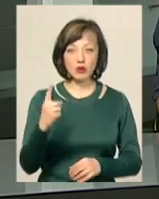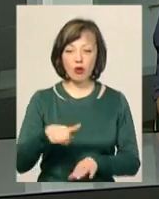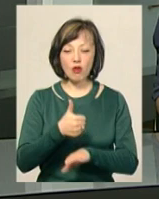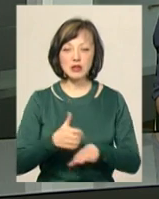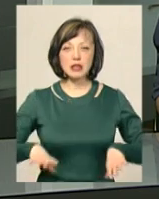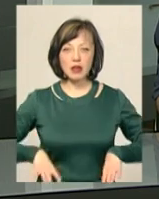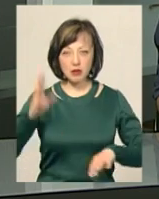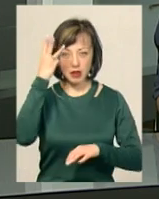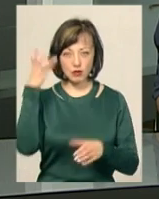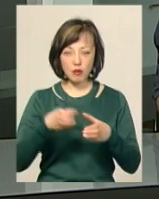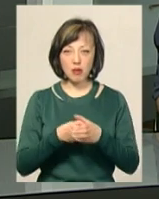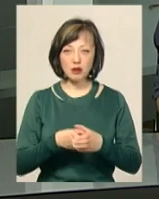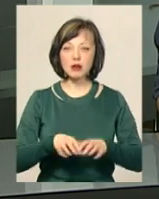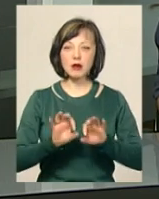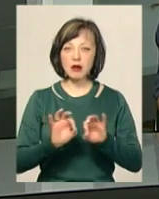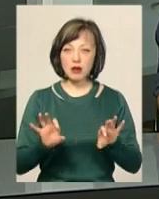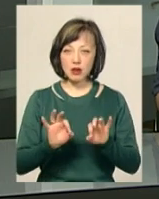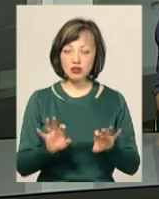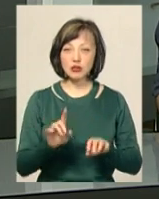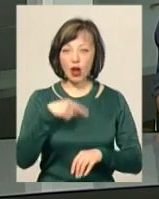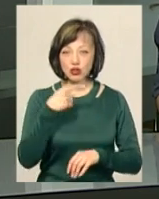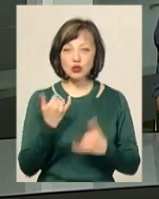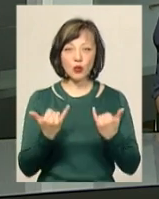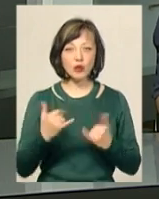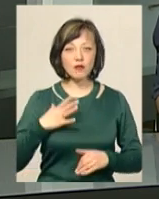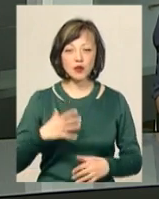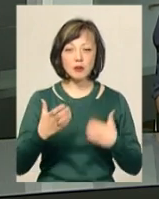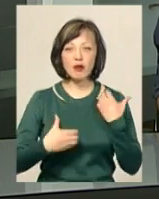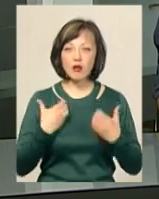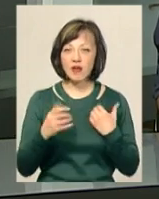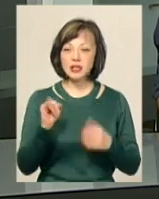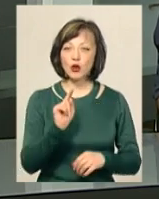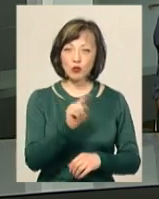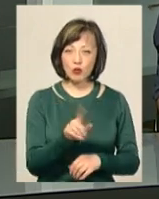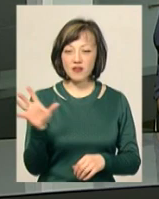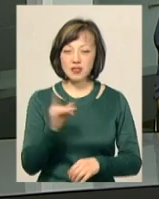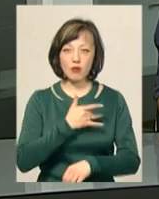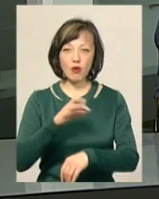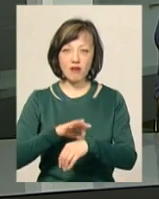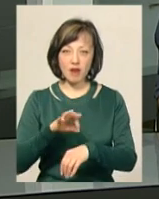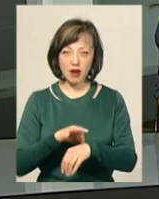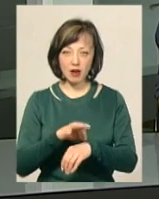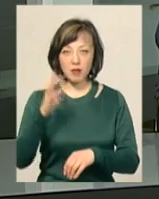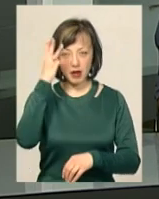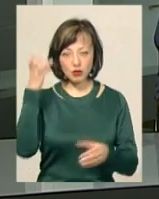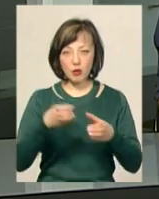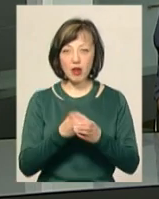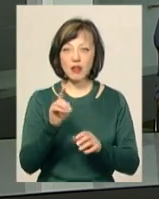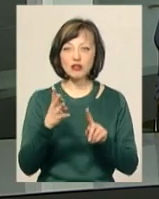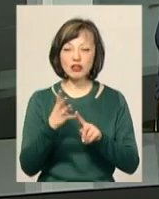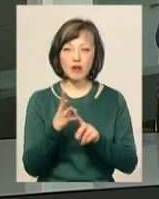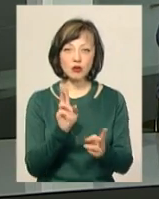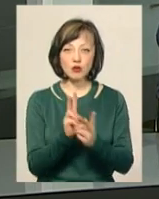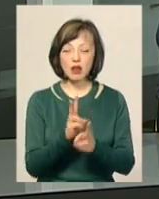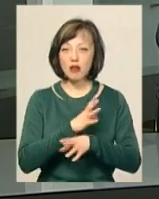Головний тренер хмельницької команди Роман Ковальчук каже, сьогодні довелося похвилюватися і йому, і всім вболівальникам новатора, бо навіть у четвертій